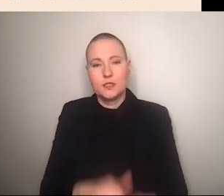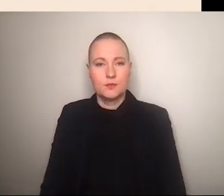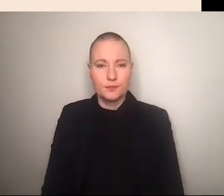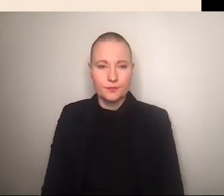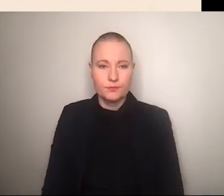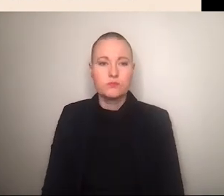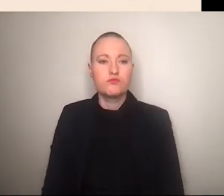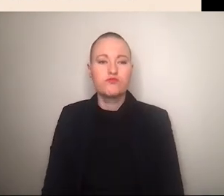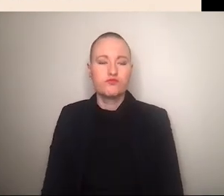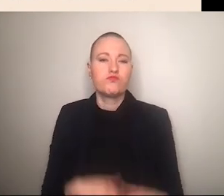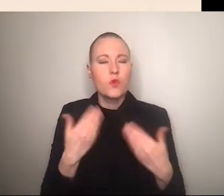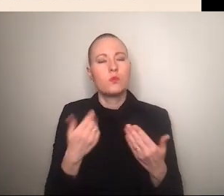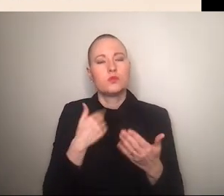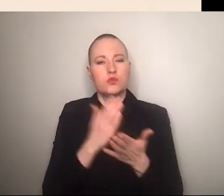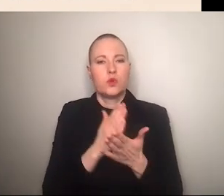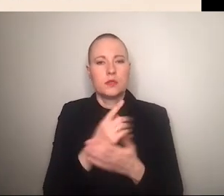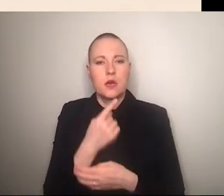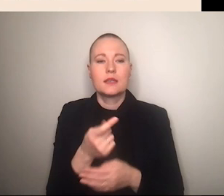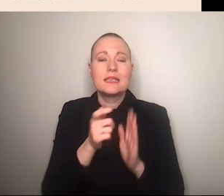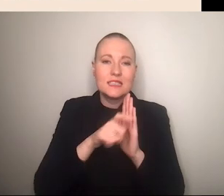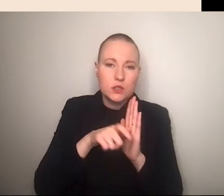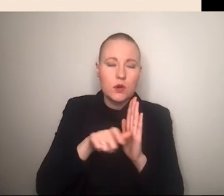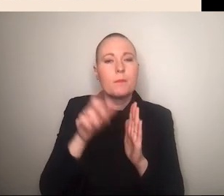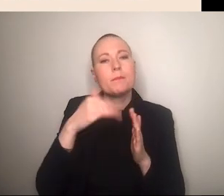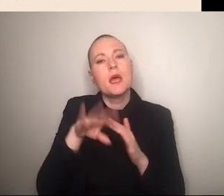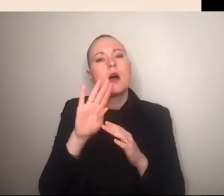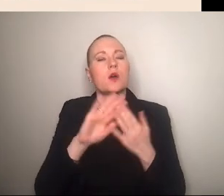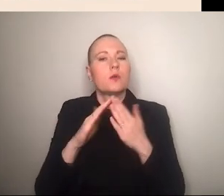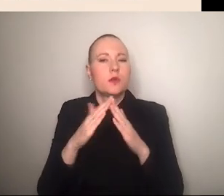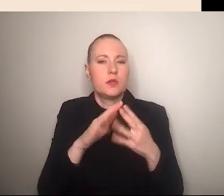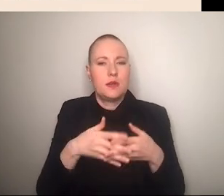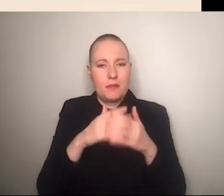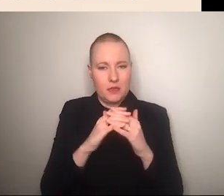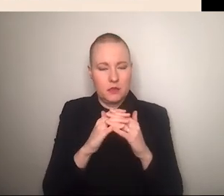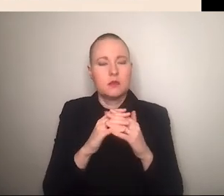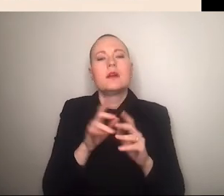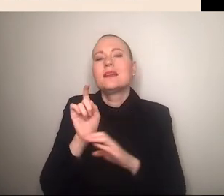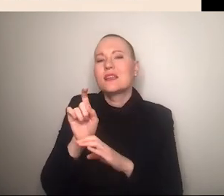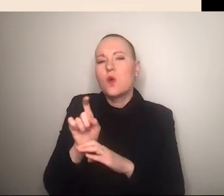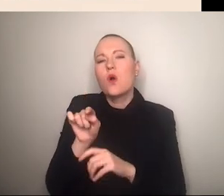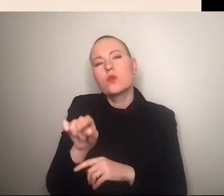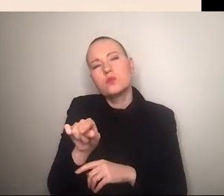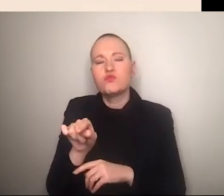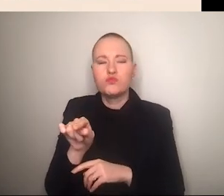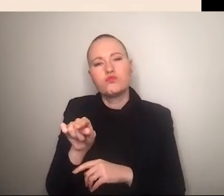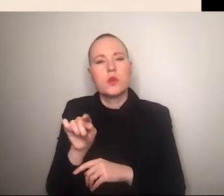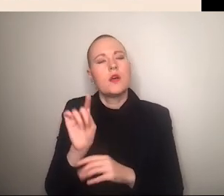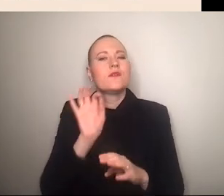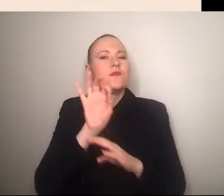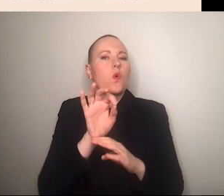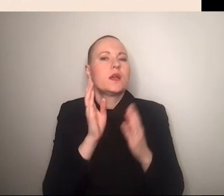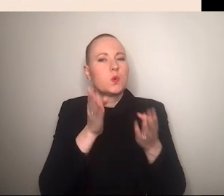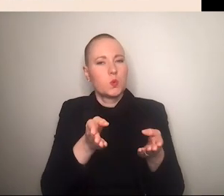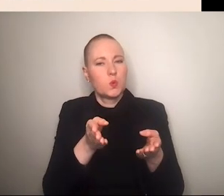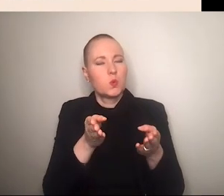genau das hatte ich ja schon erwähnt auf instagram ist eher dieses community building im vordergrund während auf tik tok durch auch die for you page und eher